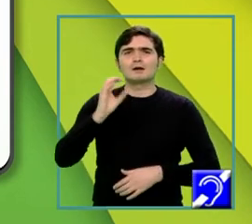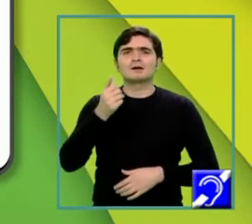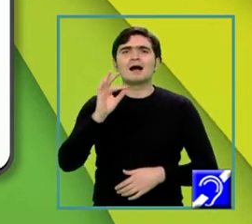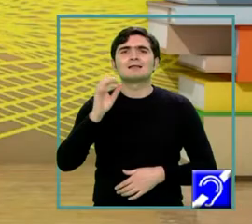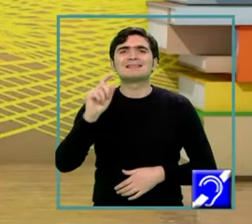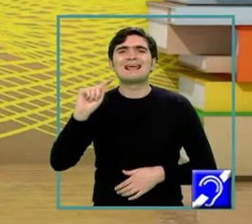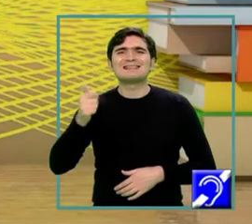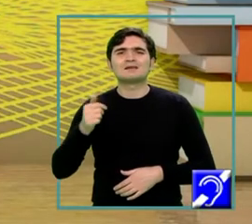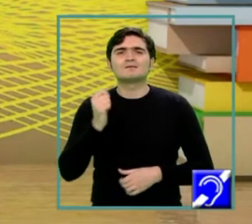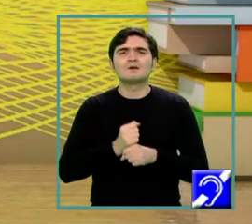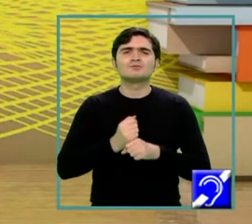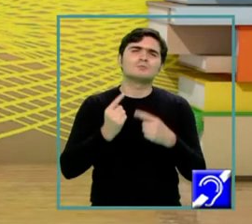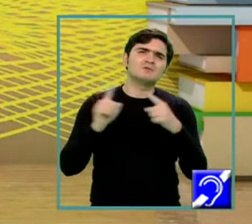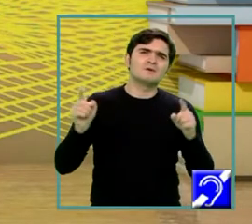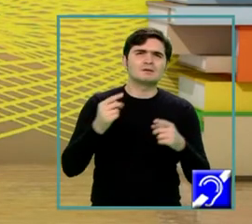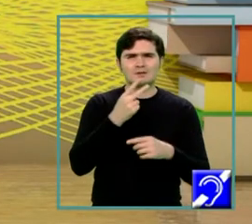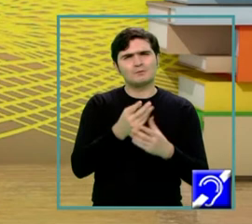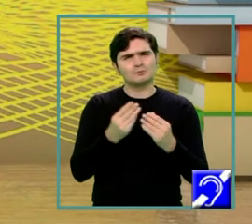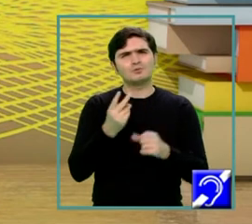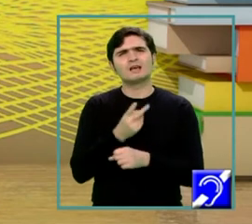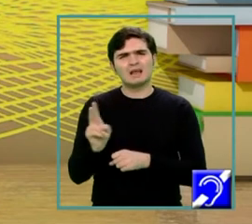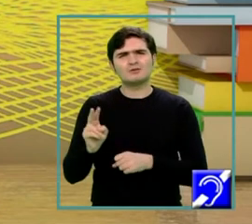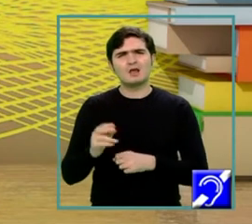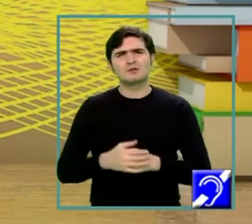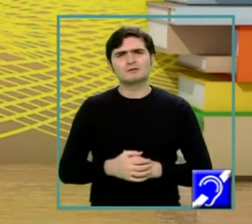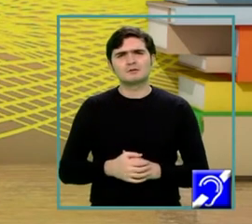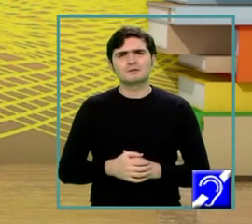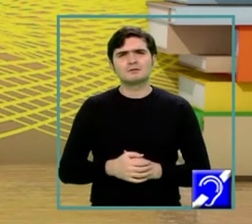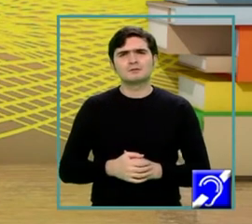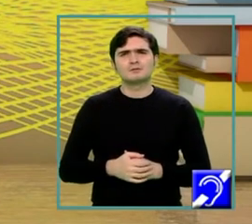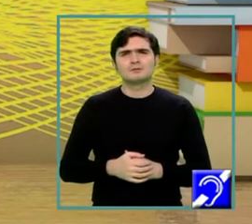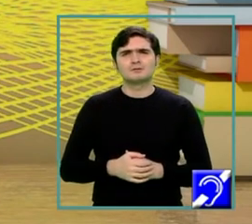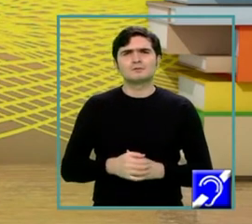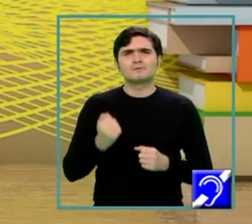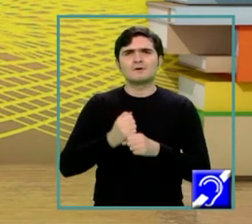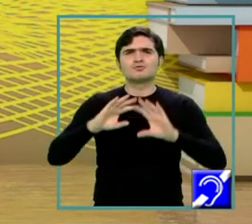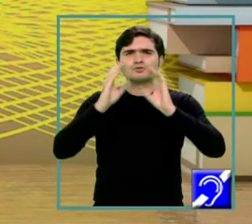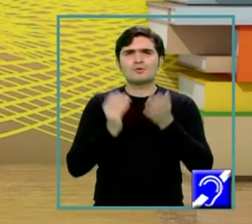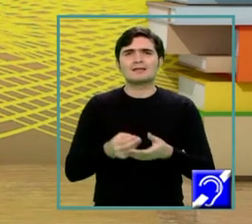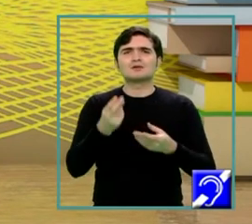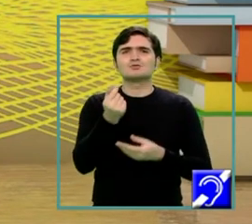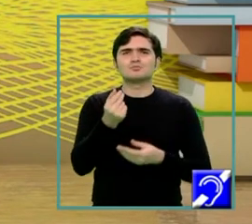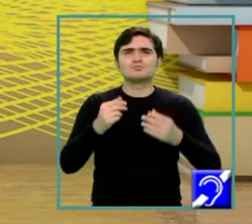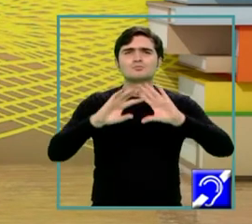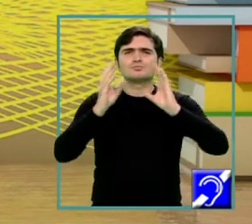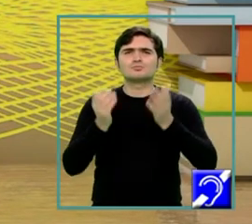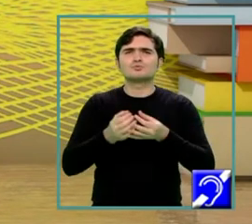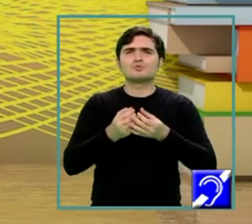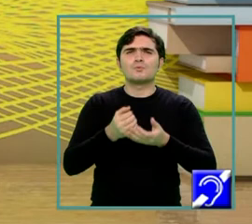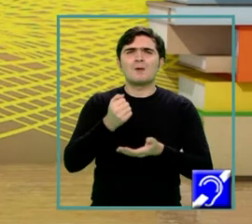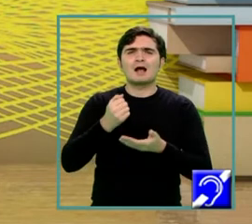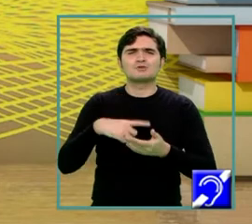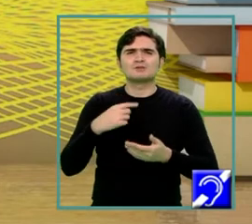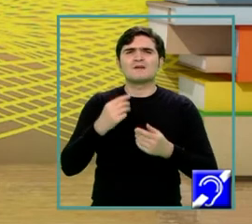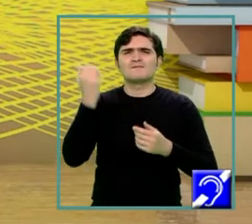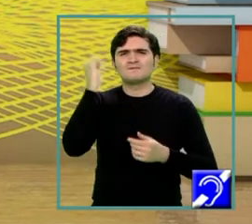diferență altfel, fiindcă am văzut foarte multe greșeli de genul acesta, fac tot sumă și atunci și ajungem la o chestie falsă,